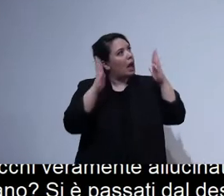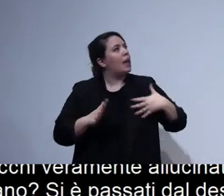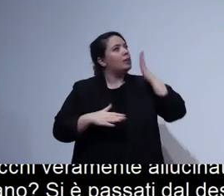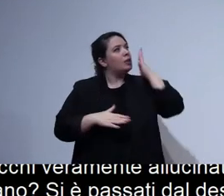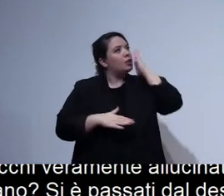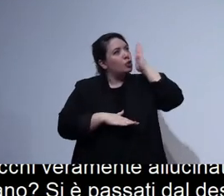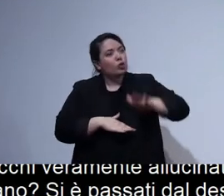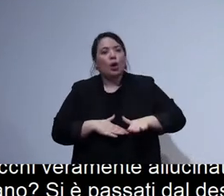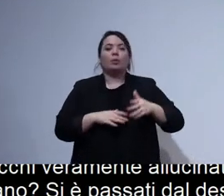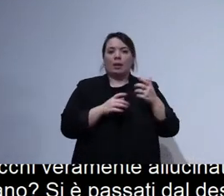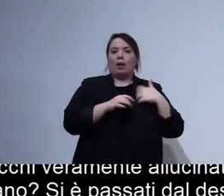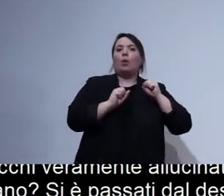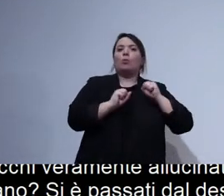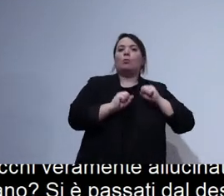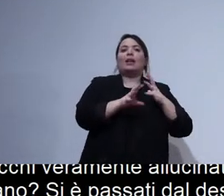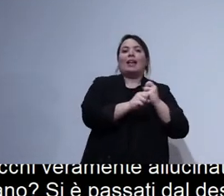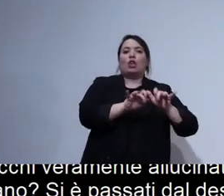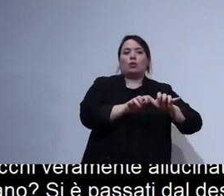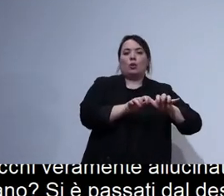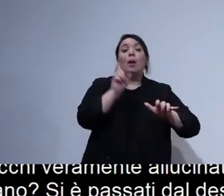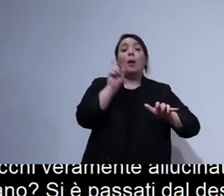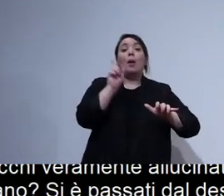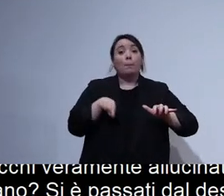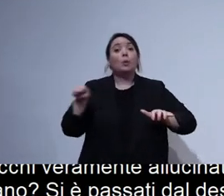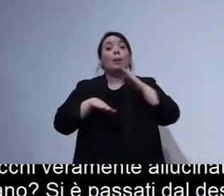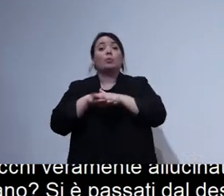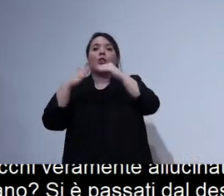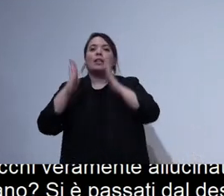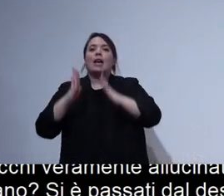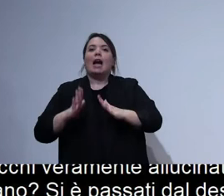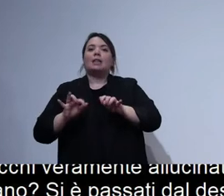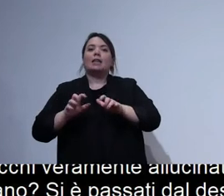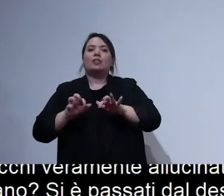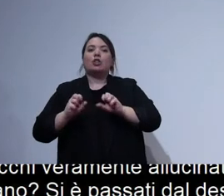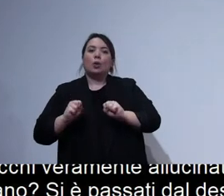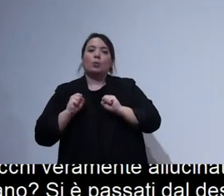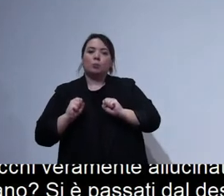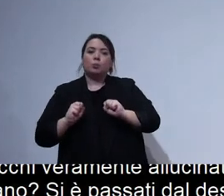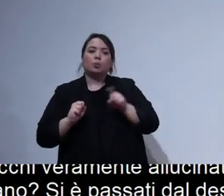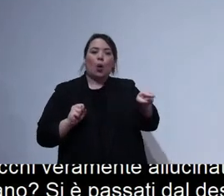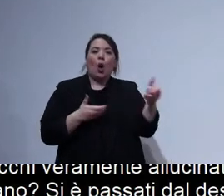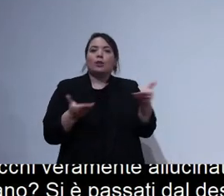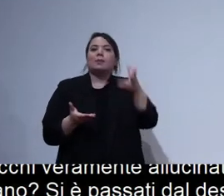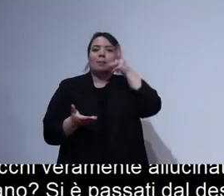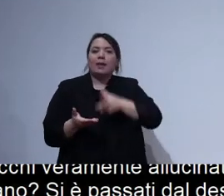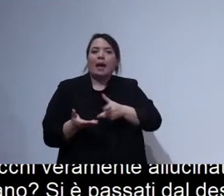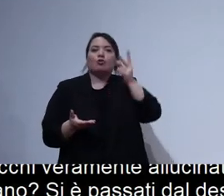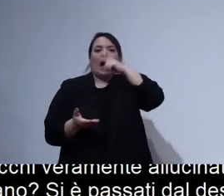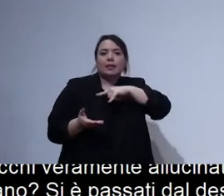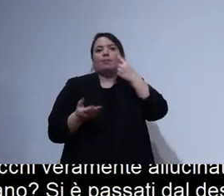padrone di casa. Quindi nel momento in cui per creare la fiducia cosa si è fatto? Si è costruita una